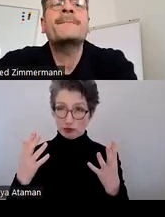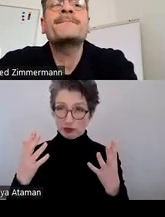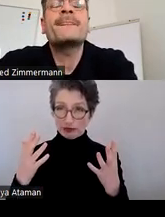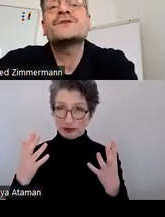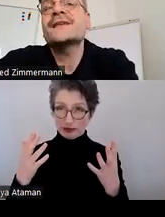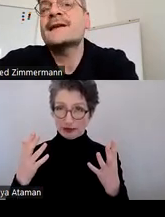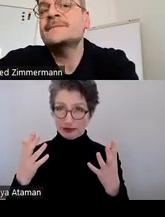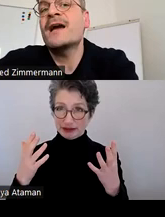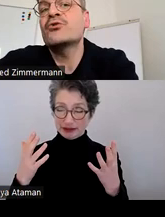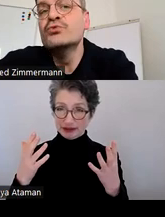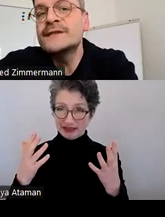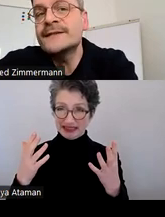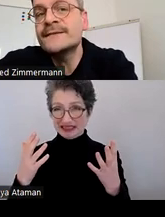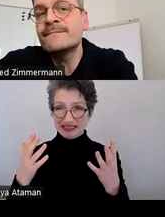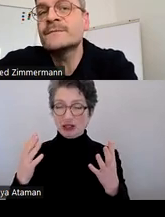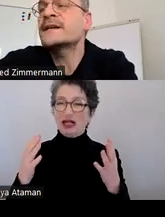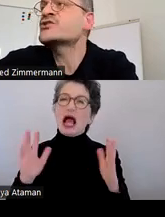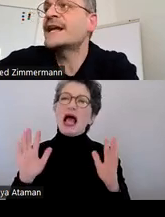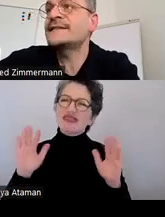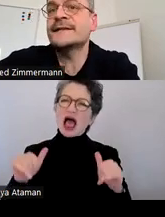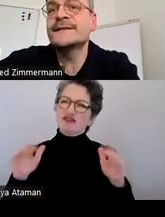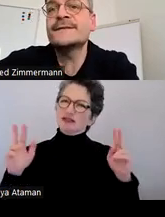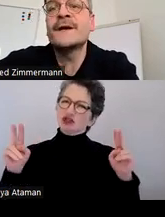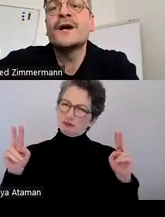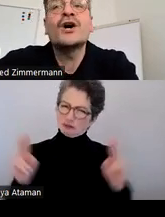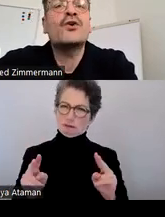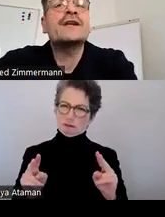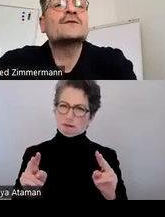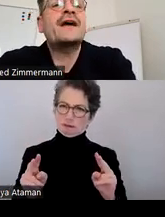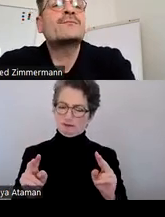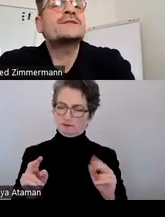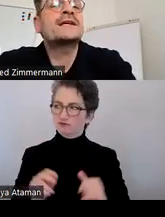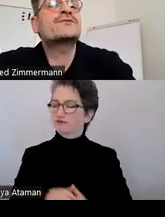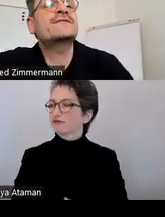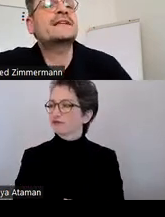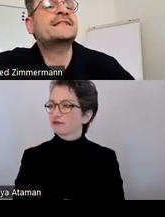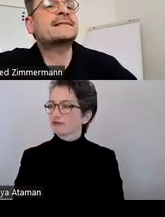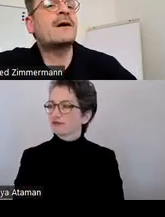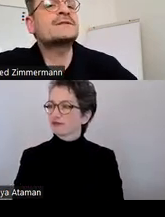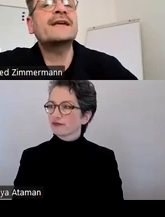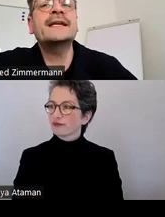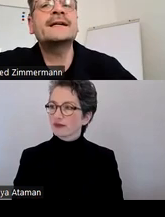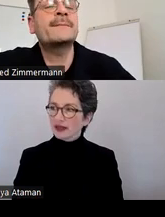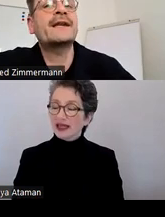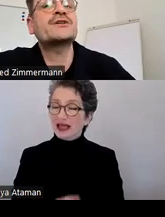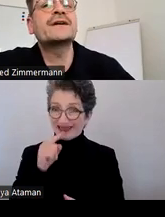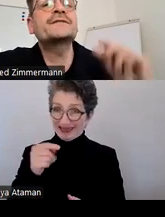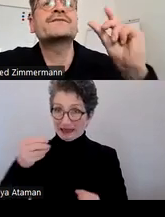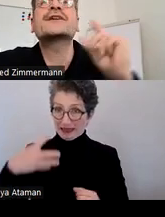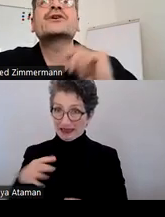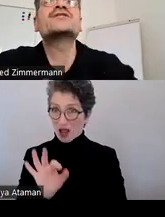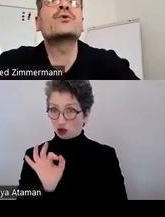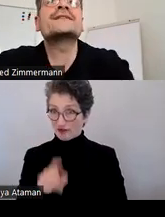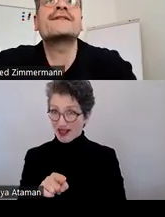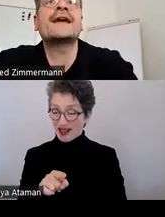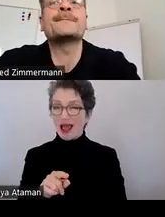sozusagen nicht mehr gut ist, sondern schlecht ist. Und insofern muss natürlich, wenn ich das auswähle, meine Schrift